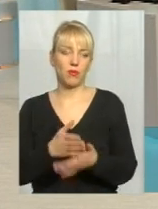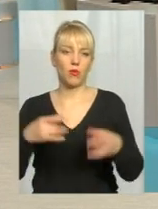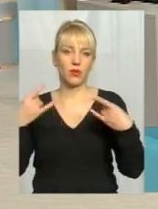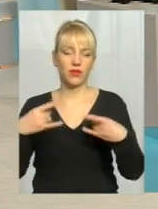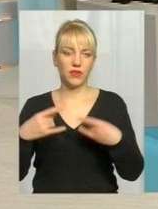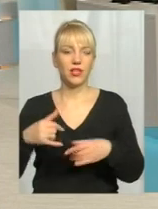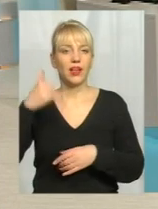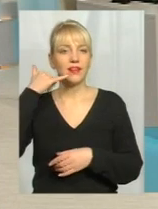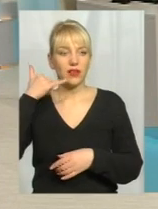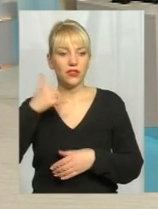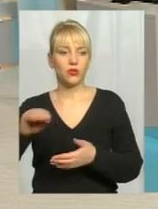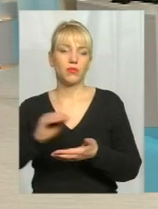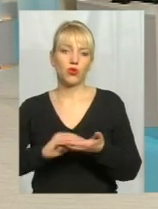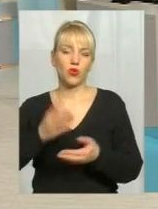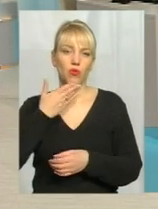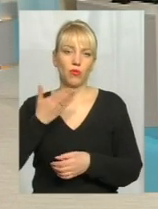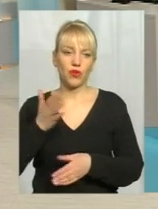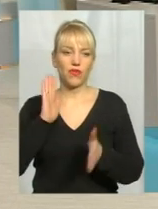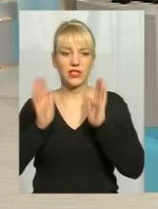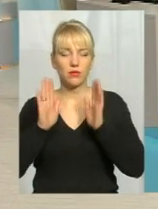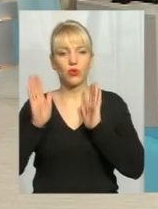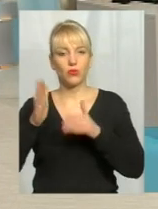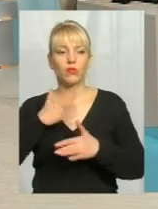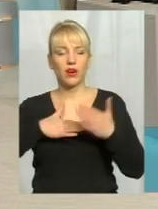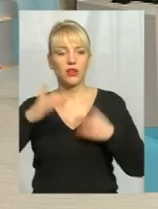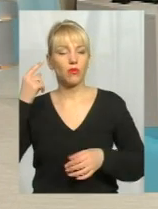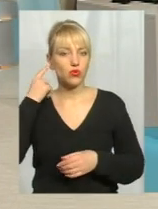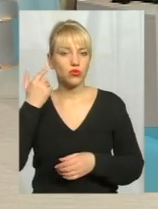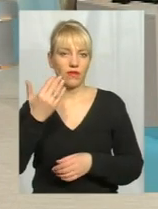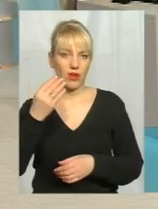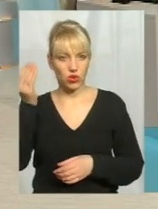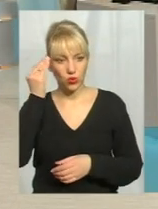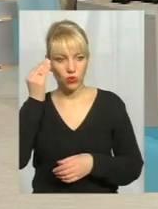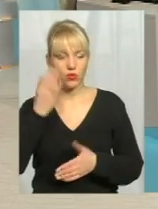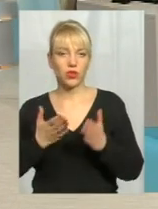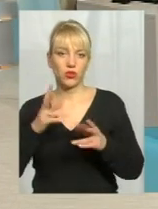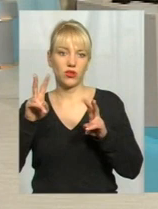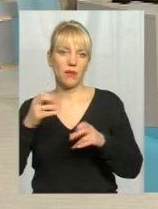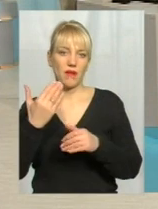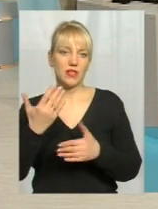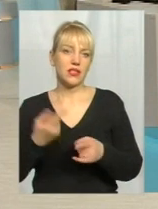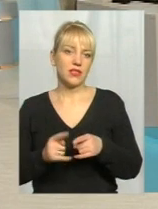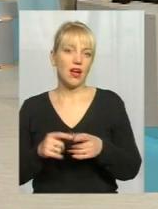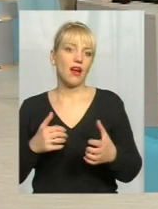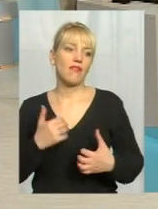Телефонуйте, пишіть у коментарях у Фейсбук. Будемо раді почути вашу думку, звичайно, якщо тема вас ця хвилює.